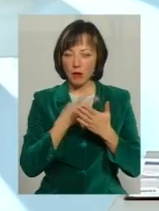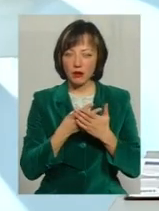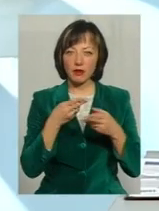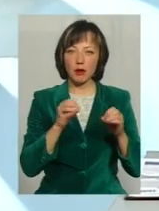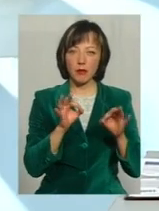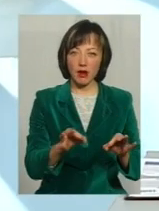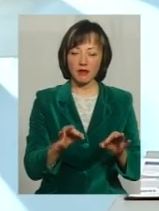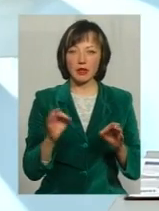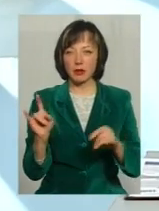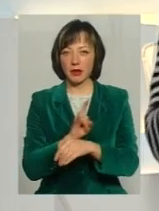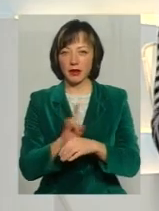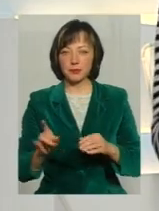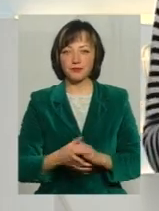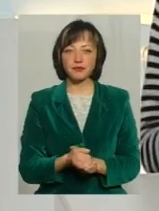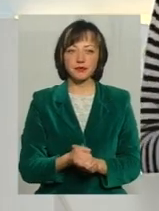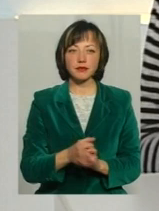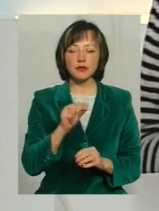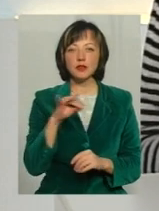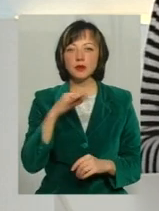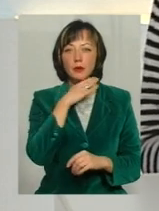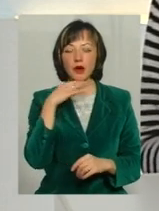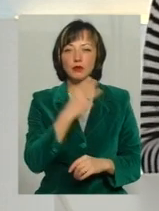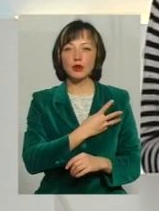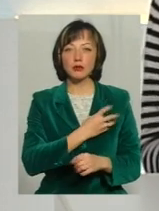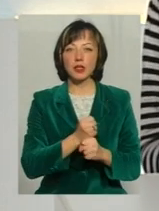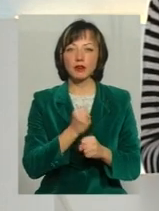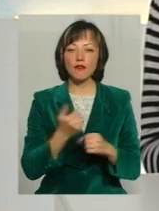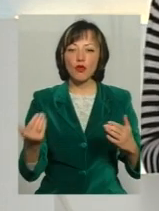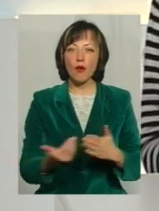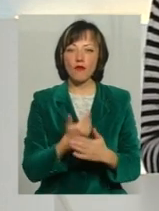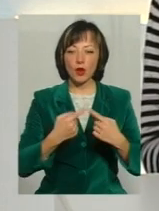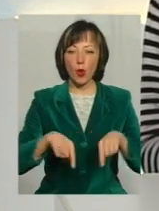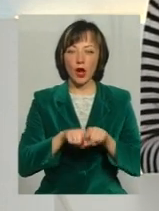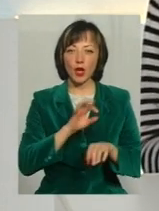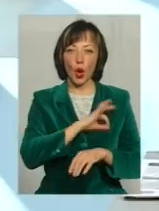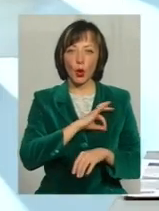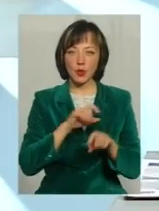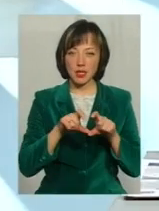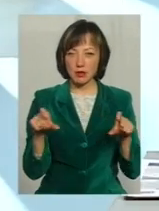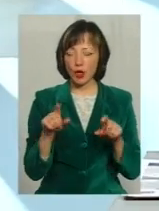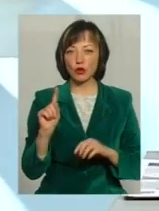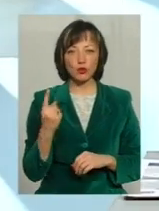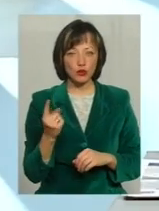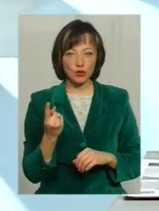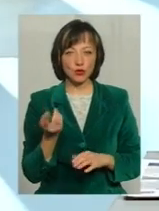де правда, де неправда Пане Вікторе, а чи багато бажаючих працювати в оновлених органах юстиції? Тому що